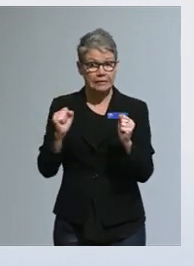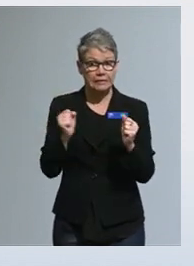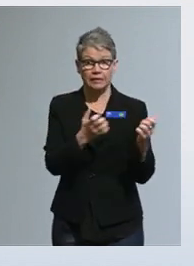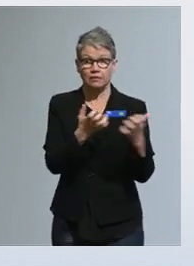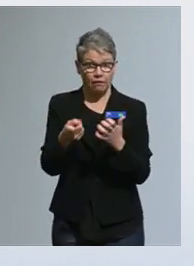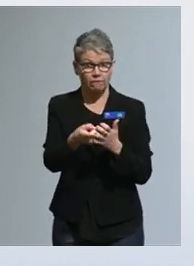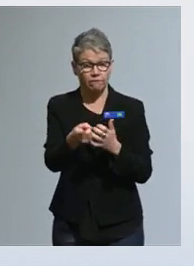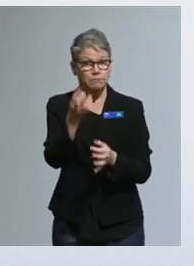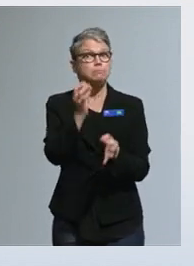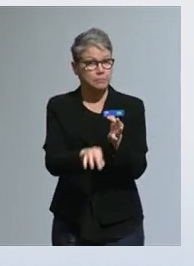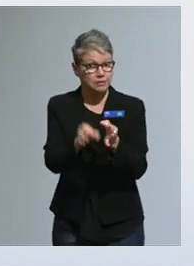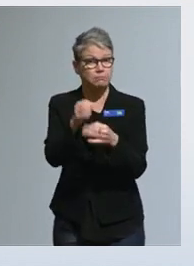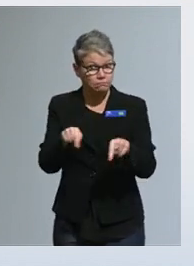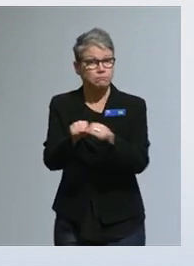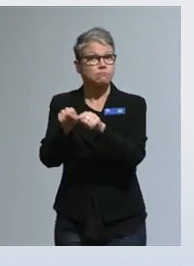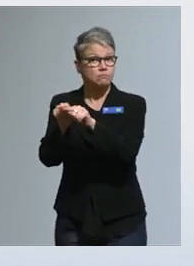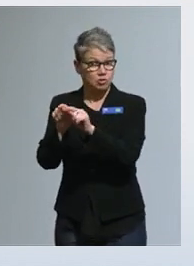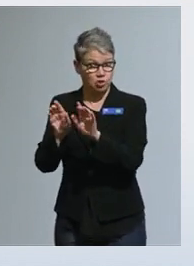tarpeisiin.